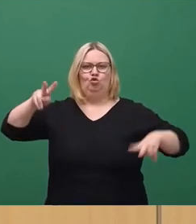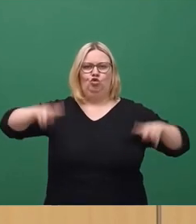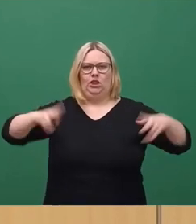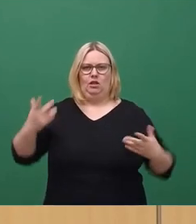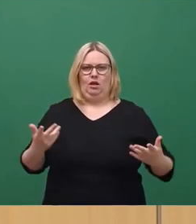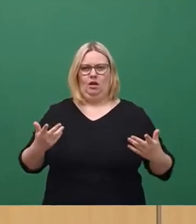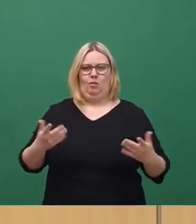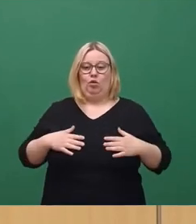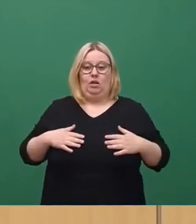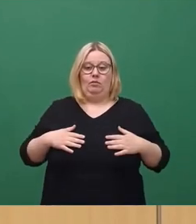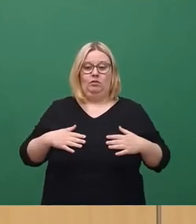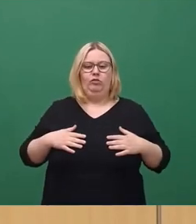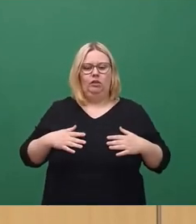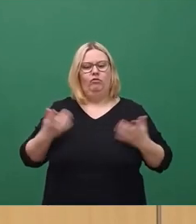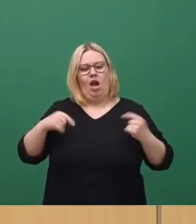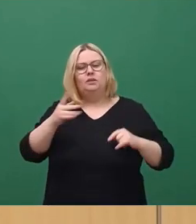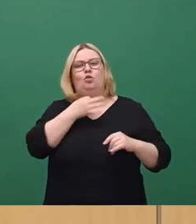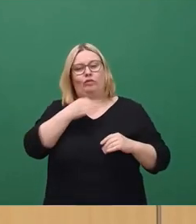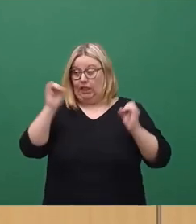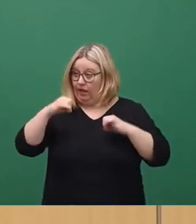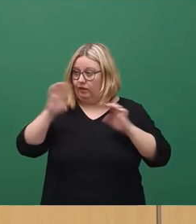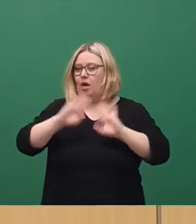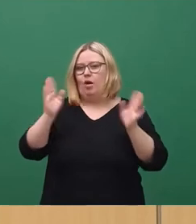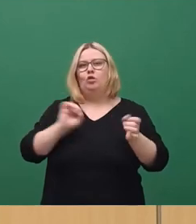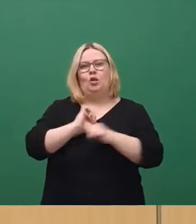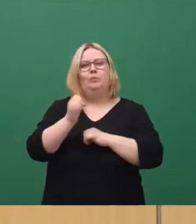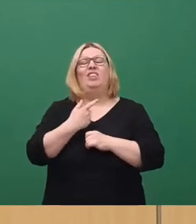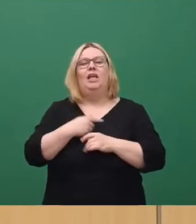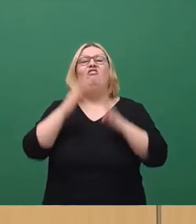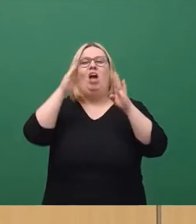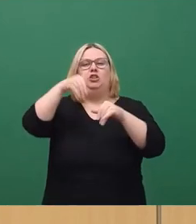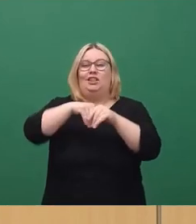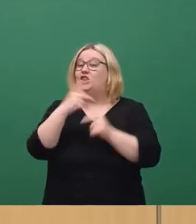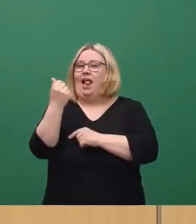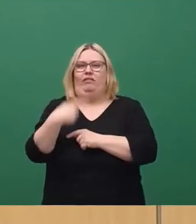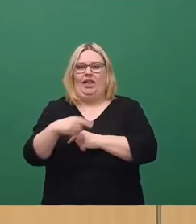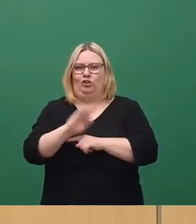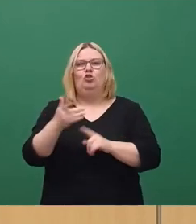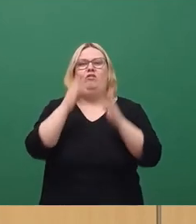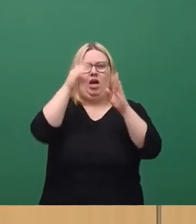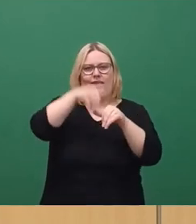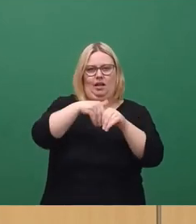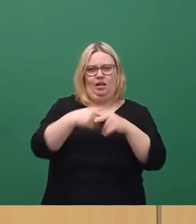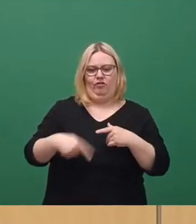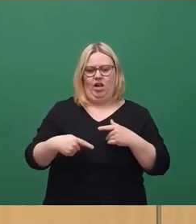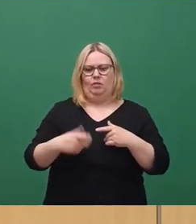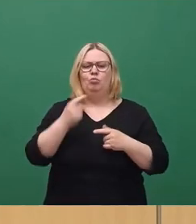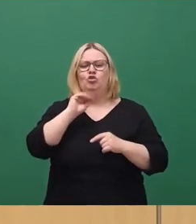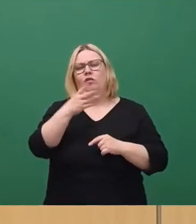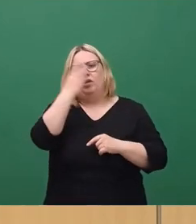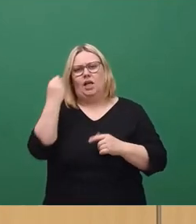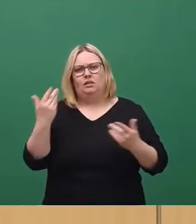da, glaube ich, ja sehr einig über die Notwendigkeit. Aber es fehlt nicht am Geld. Was hier ein bisschen unter den Tisch gefallen ist, ist die